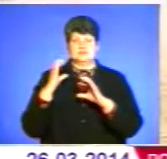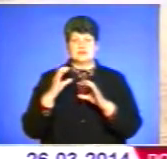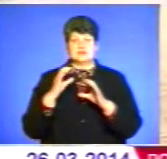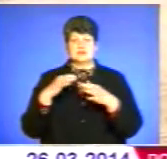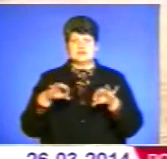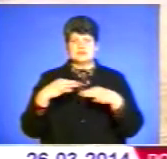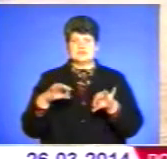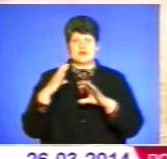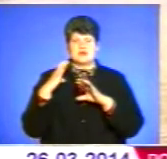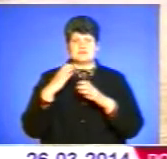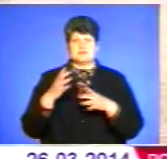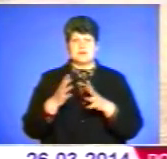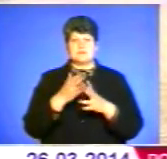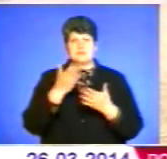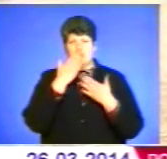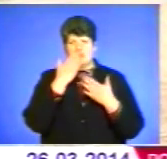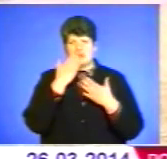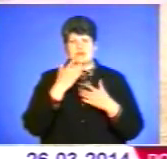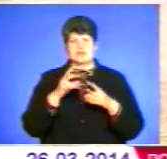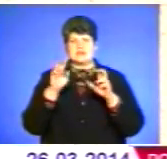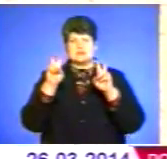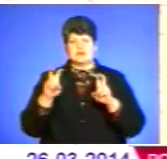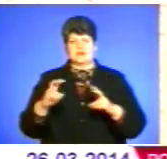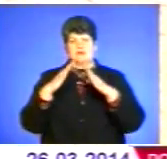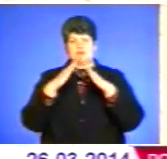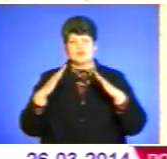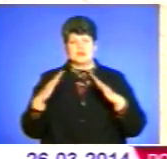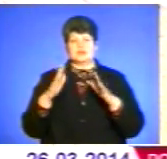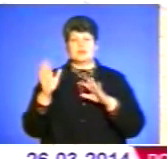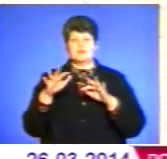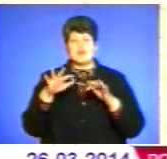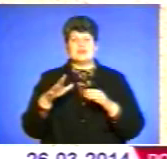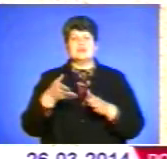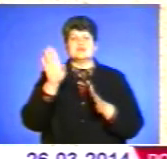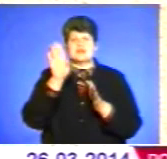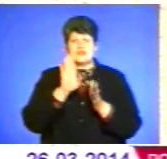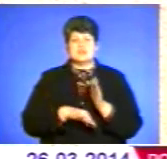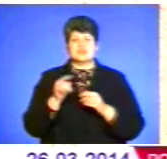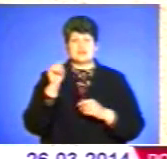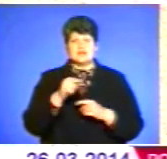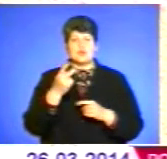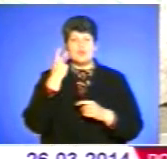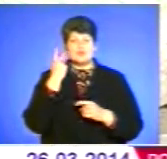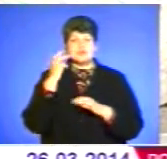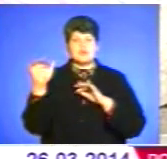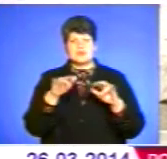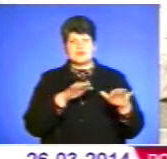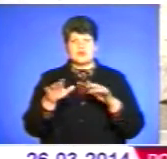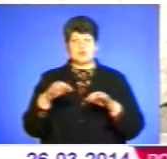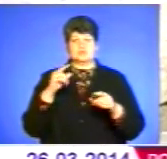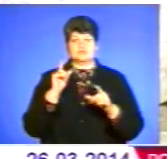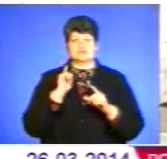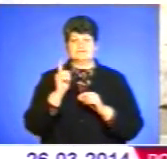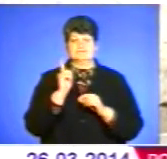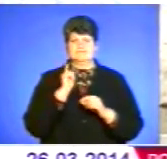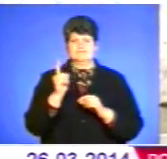створює багато пилу, який осідає на людські будинки і подвір'я. Та найгірше те, що через постійний рух великих вантажних автомобілів